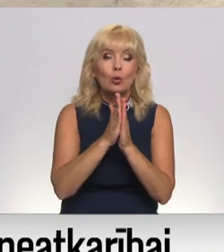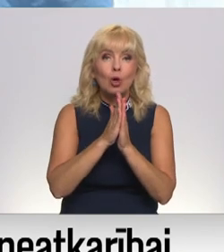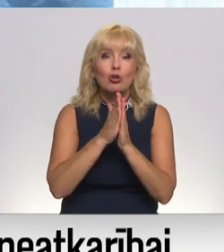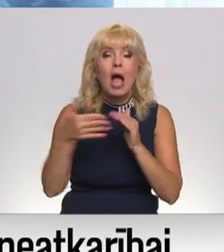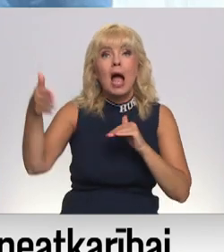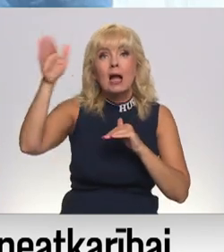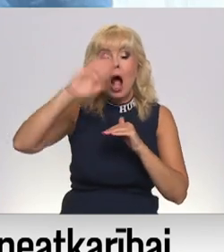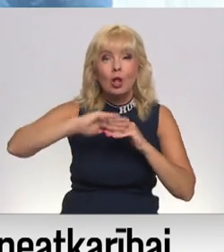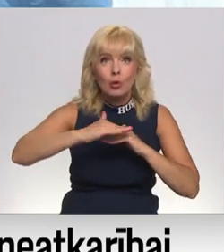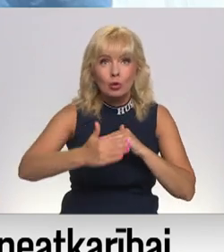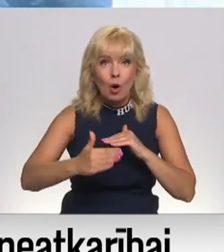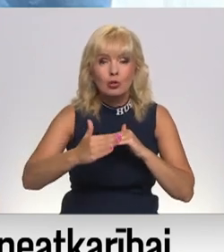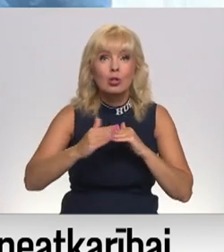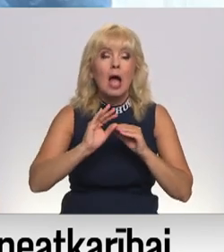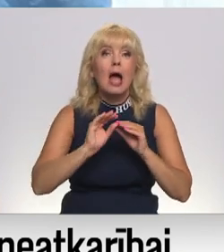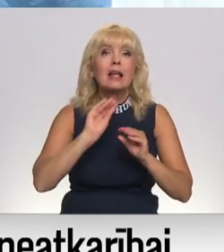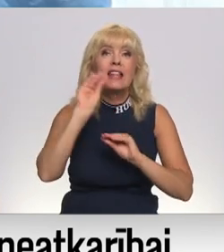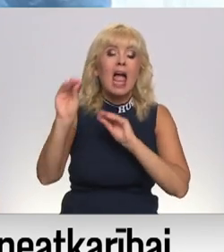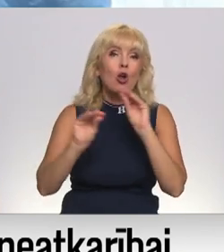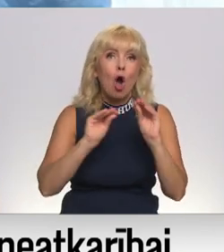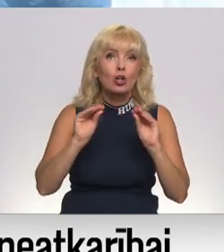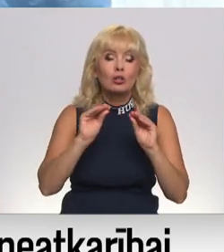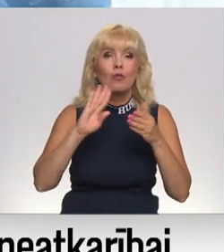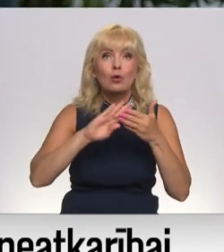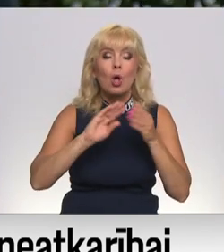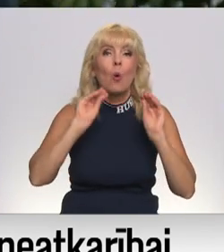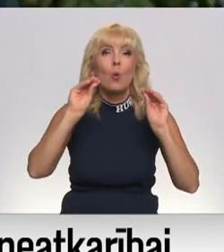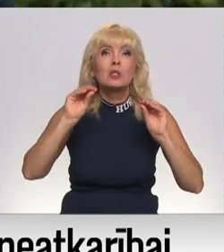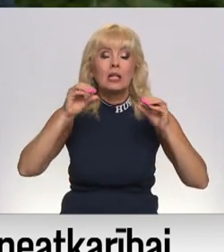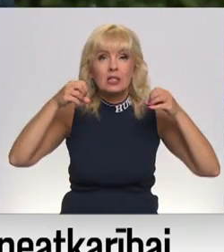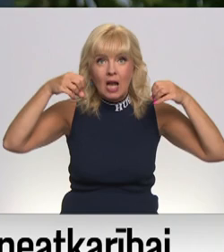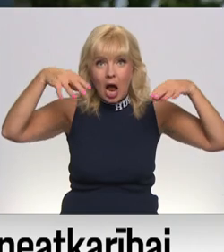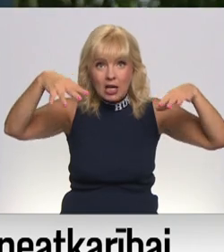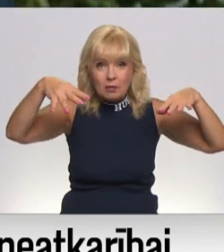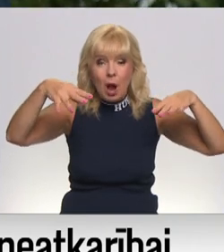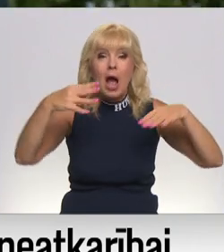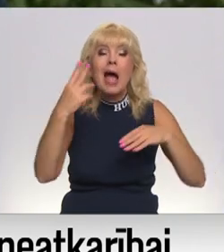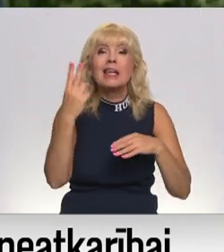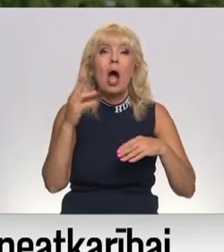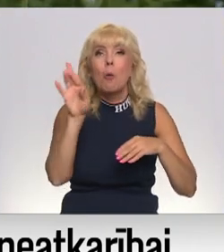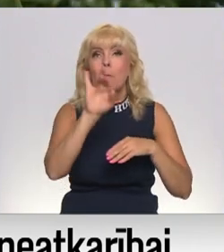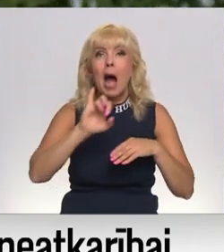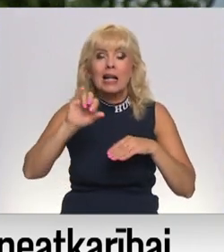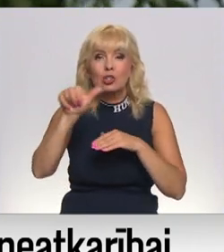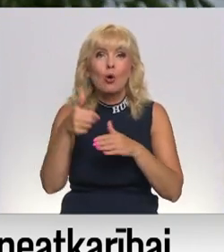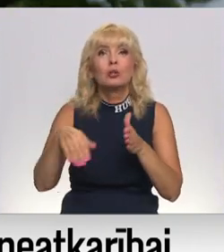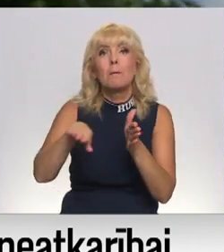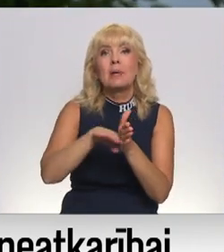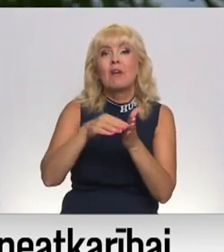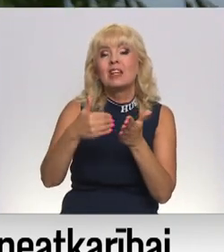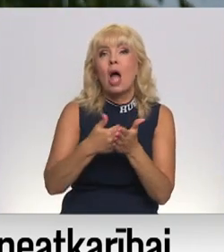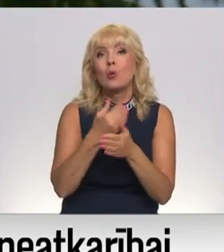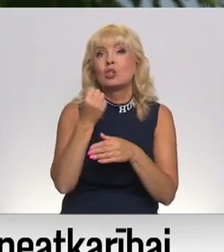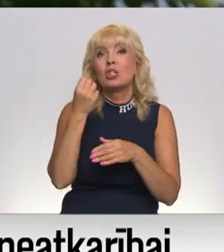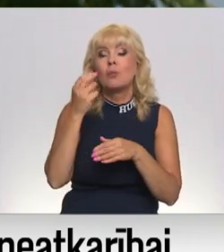nogāzē, dekoratīvos elementus un uzstadīt mūsdienīgu apgaismojumu. Jau drīzumā Jaunavas Marijas skulptūrē būs pievienots arī jauns